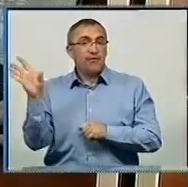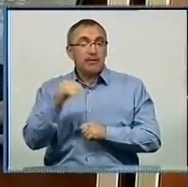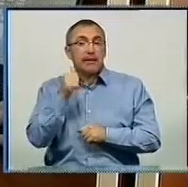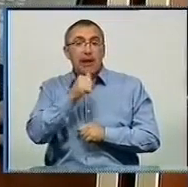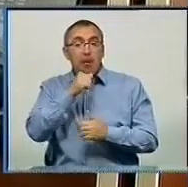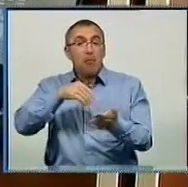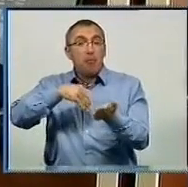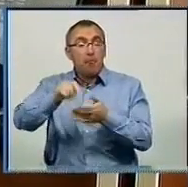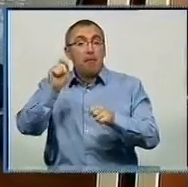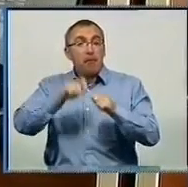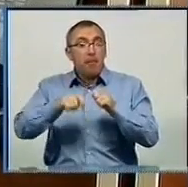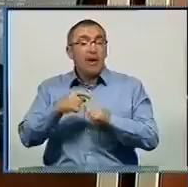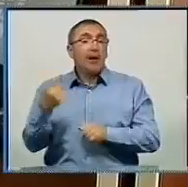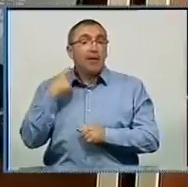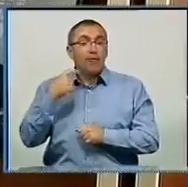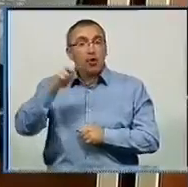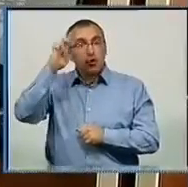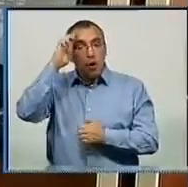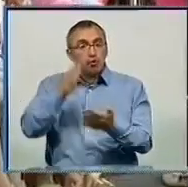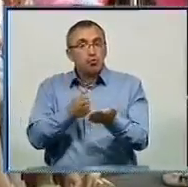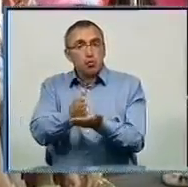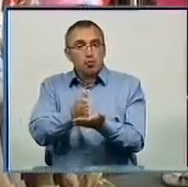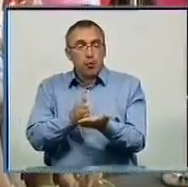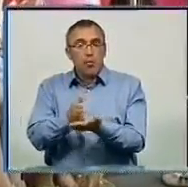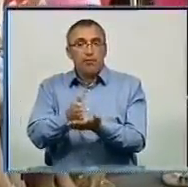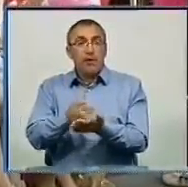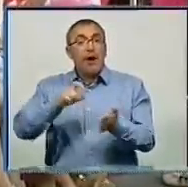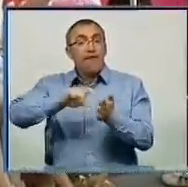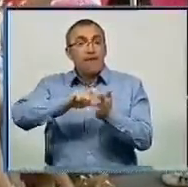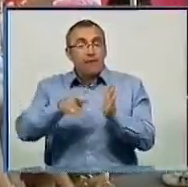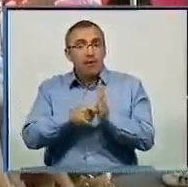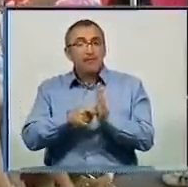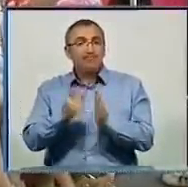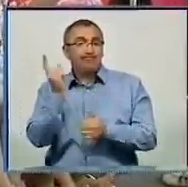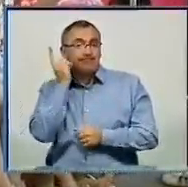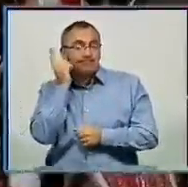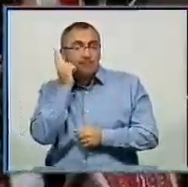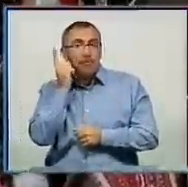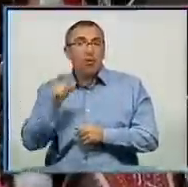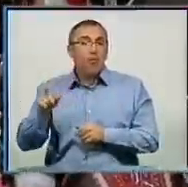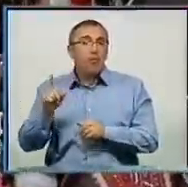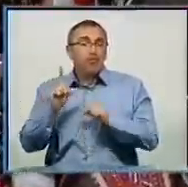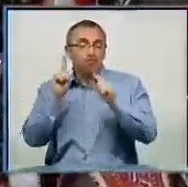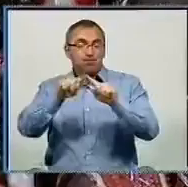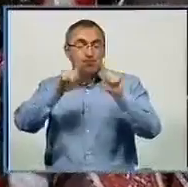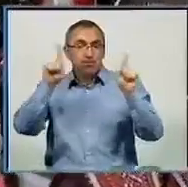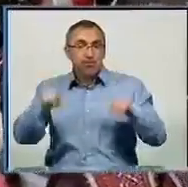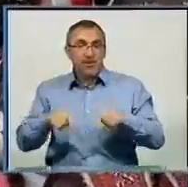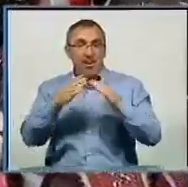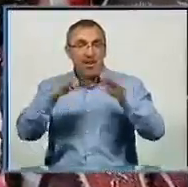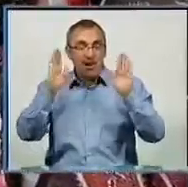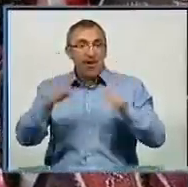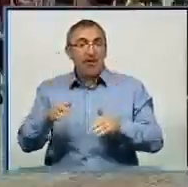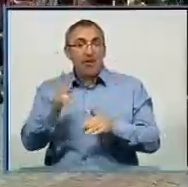покупець перевірив кіровоградських держслужбовців. Квартира, смартфон і путівки у літній табір. Як вітали дітей на